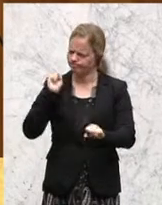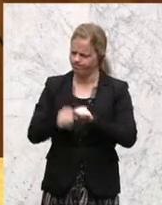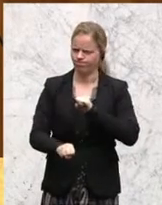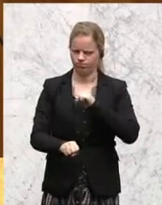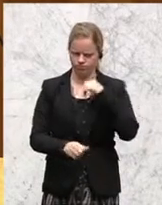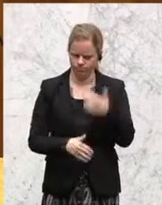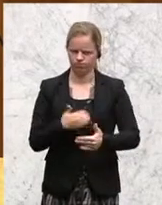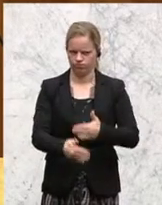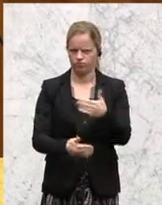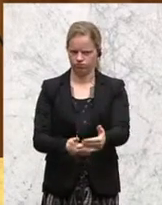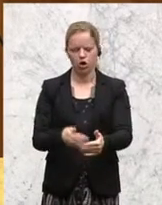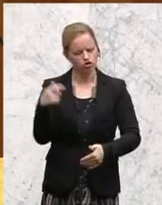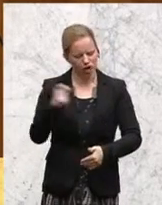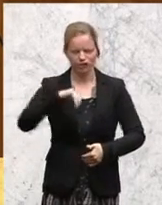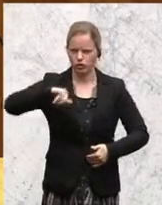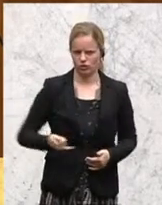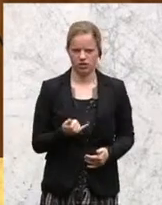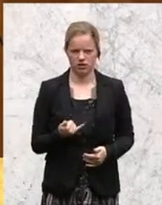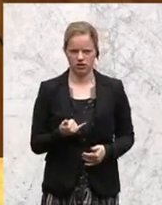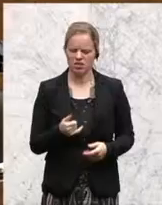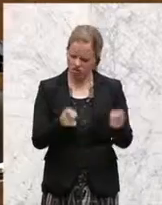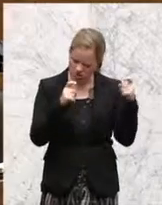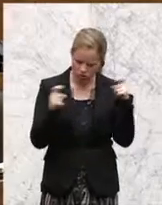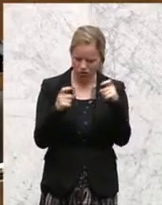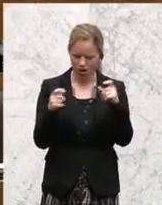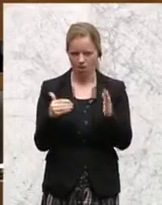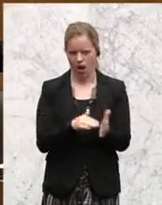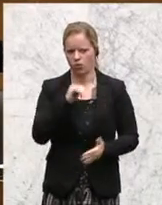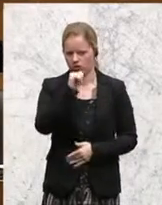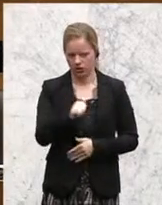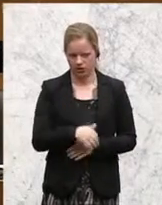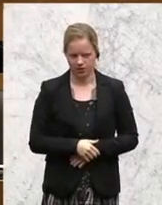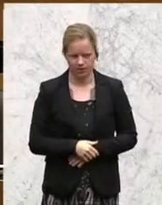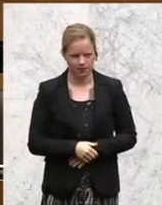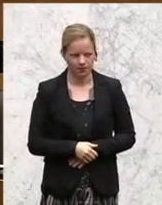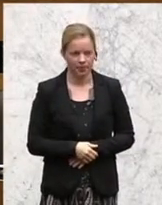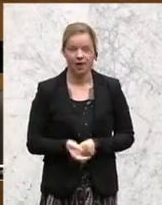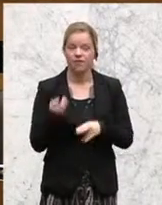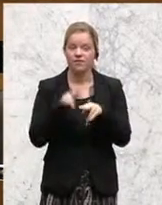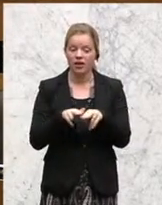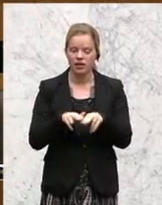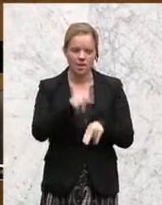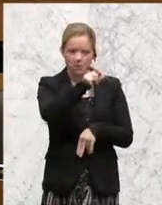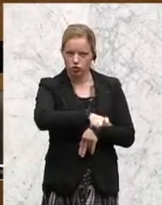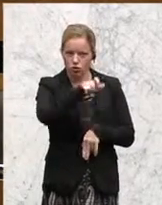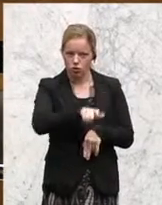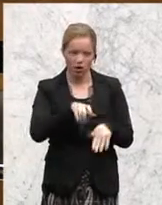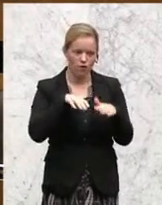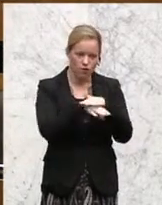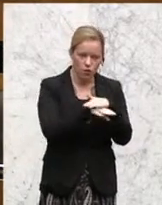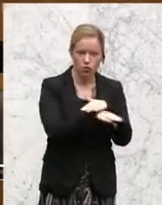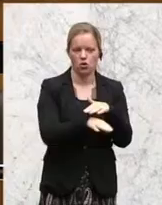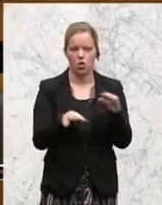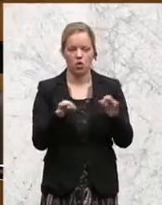Vorgehen der Strafjustiz. Da gibt es doch überhaupt keine Frage. Und wenn Asylwerber zu uns kommen und Flüchtlinge zu uns kommen